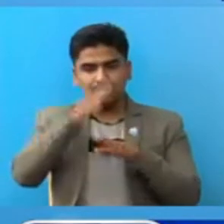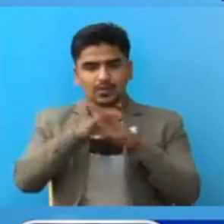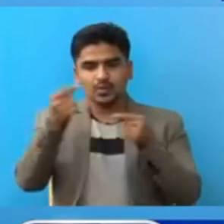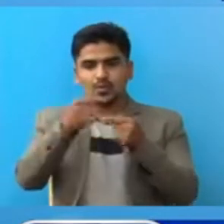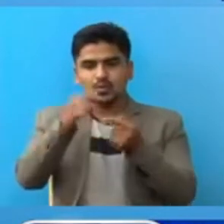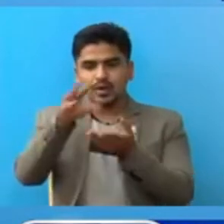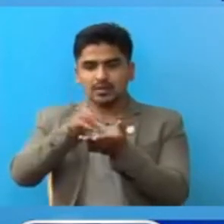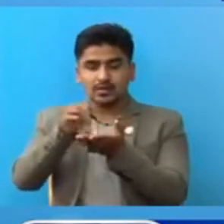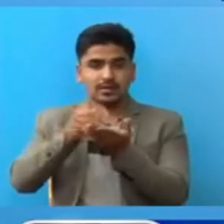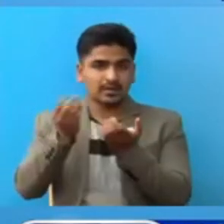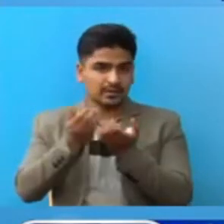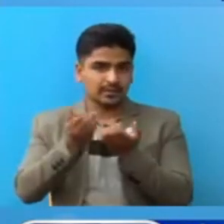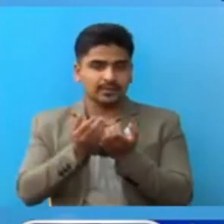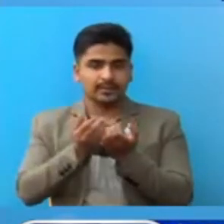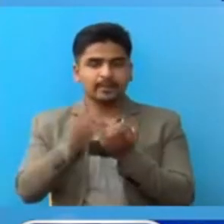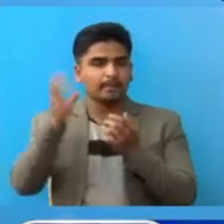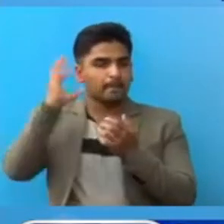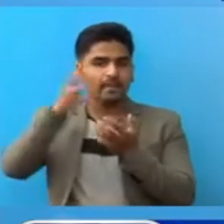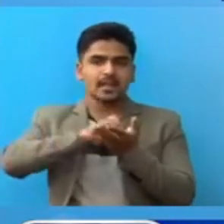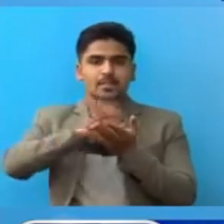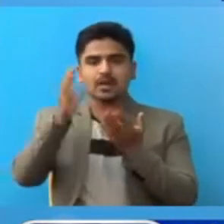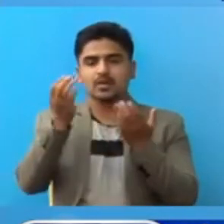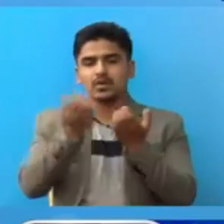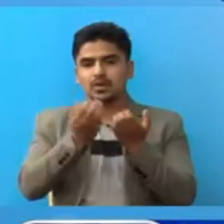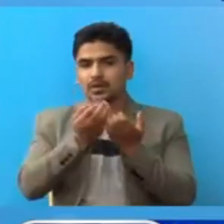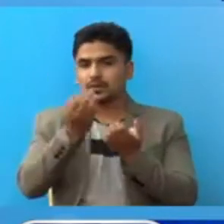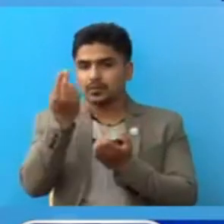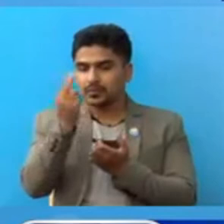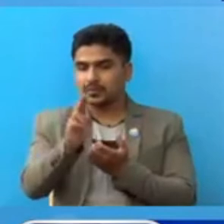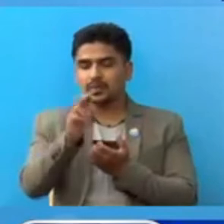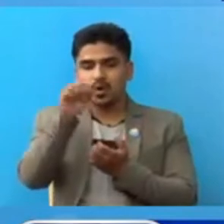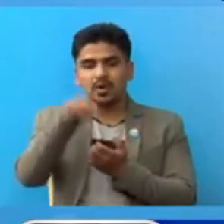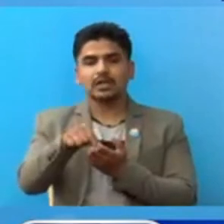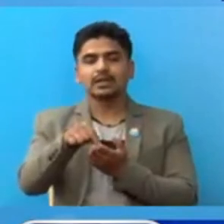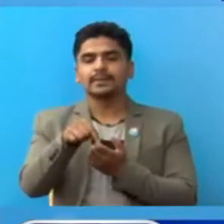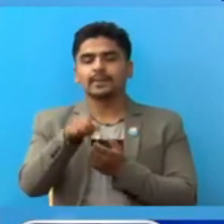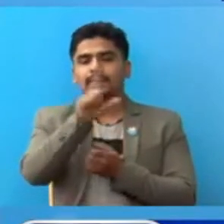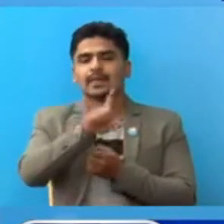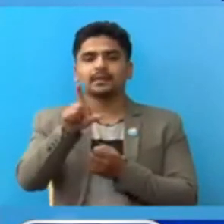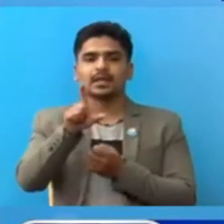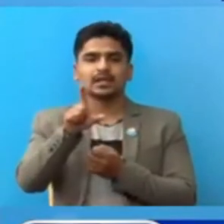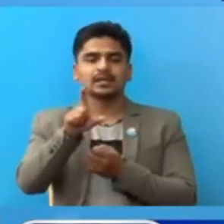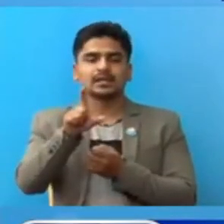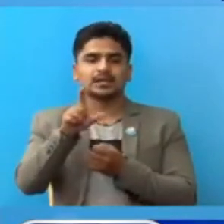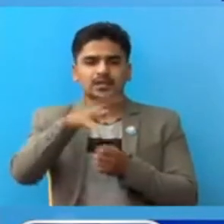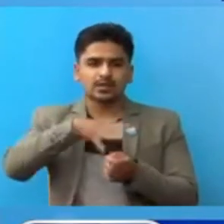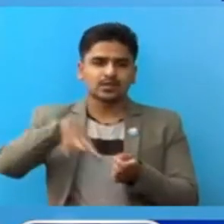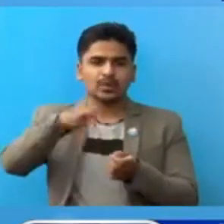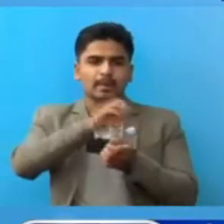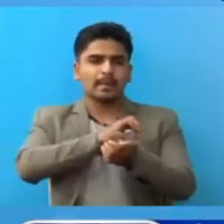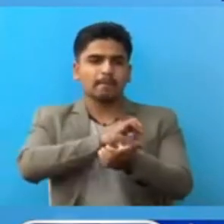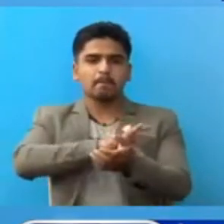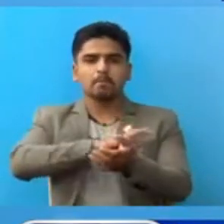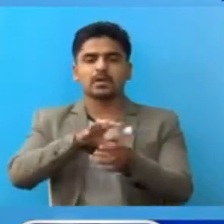नमुना संकलन गरी विदेश पठाउने गरिये को मां हाल आयर hop नेपाल के सबय प्रदेश